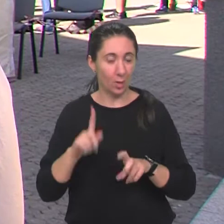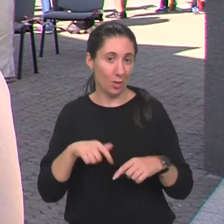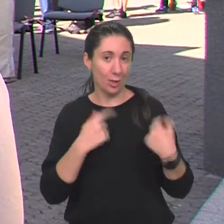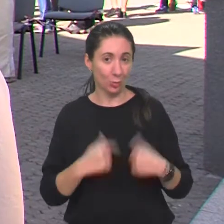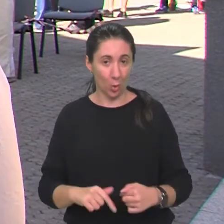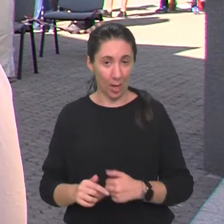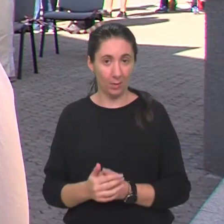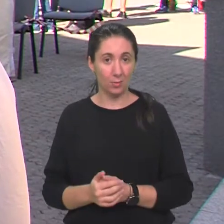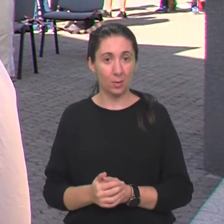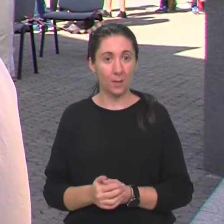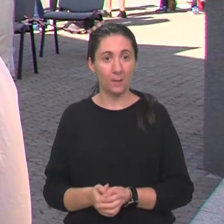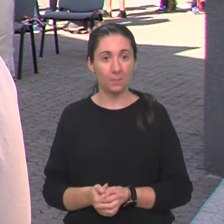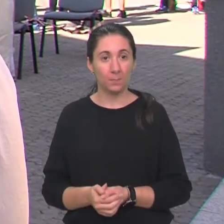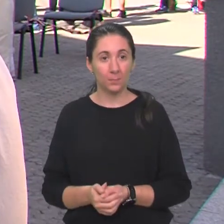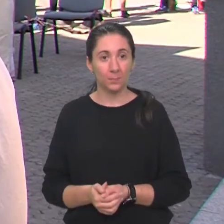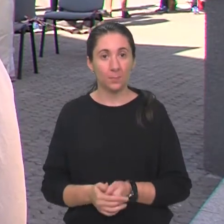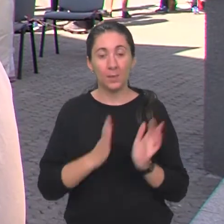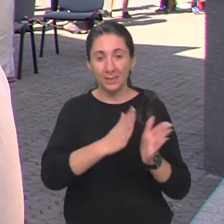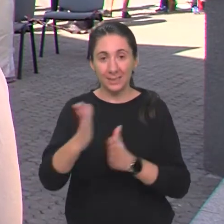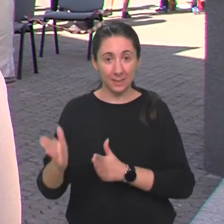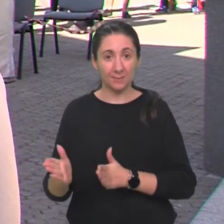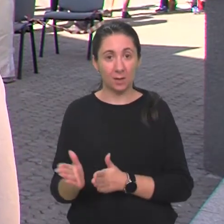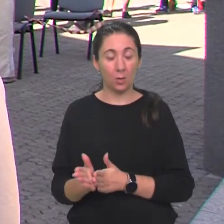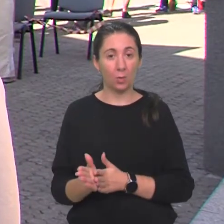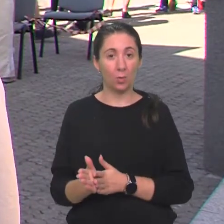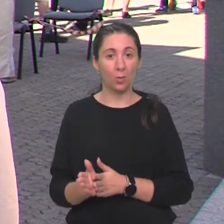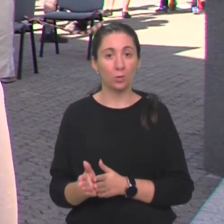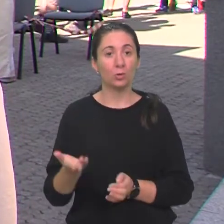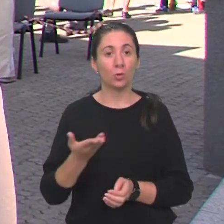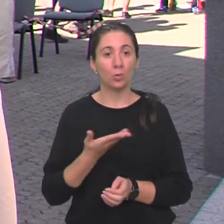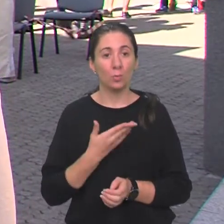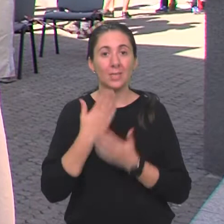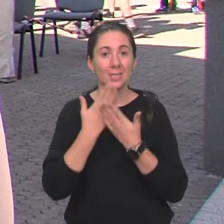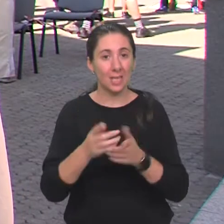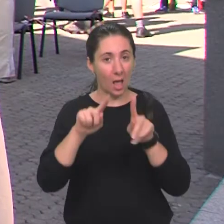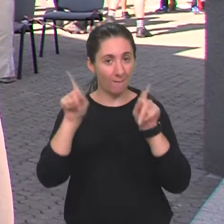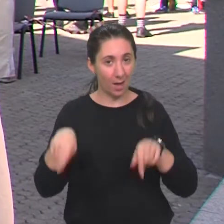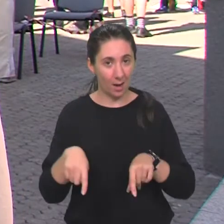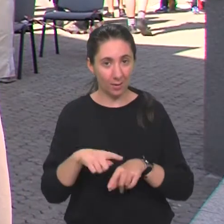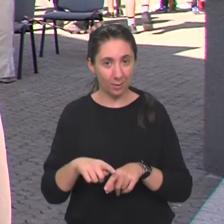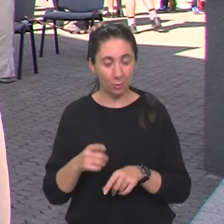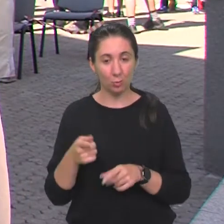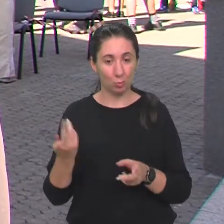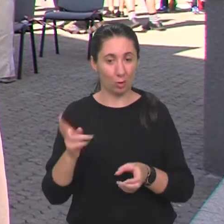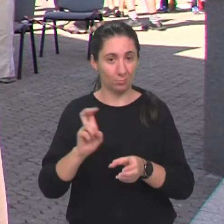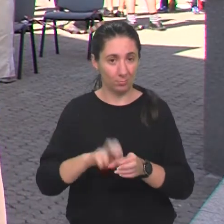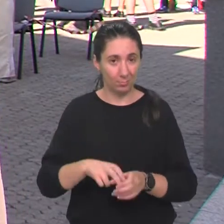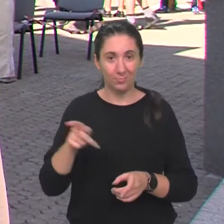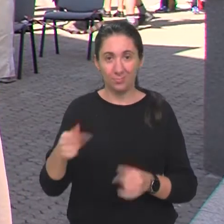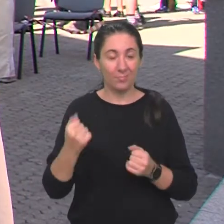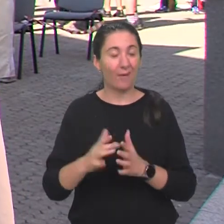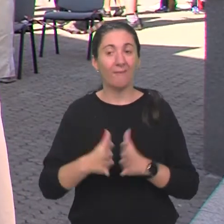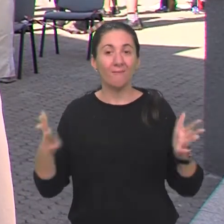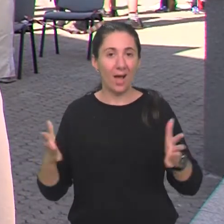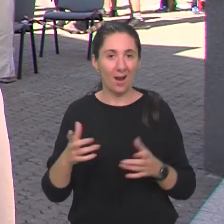donatora. Svako od njih dobiva zahvalnicu o sudjelovanju što je njima jako